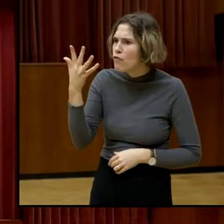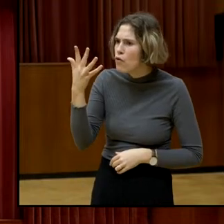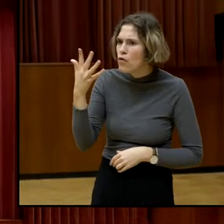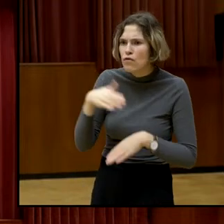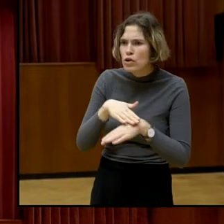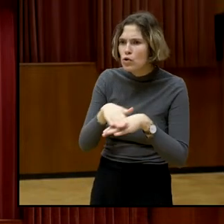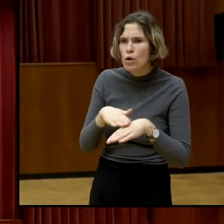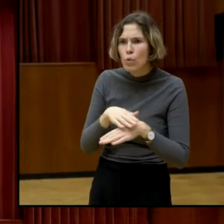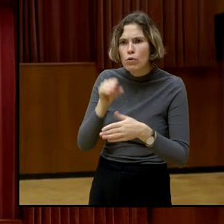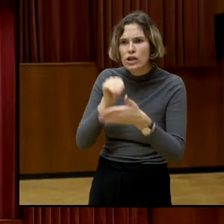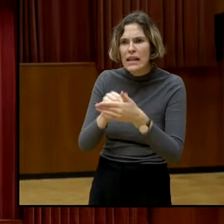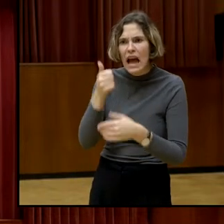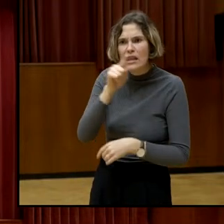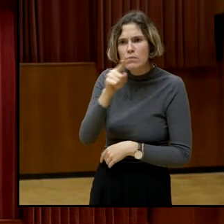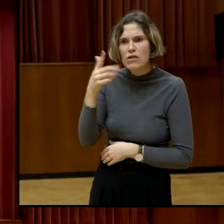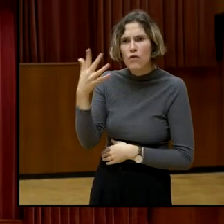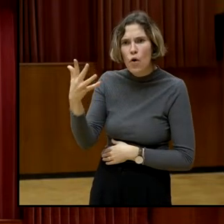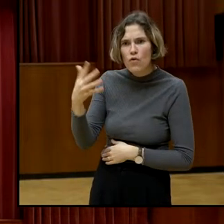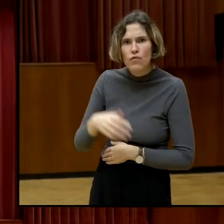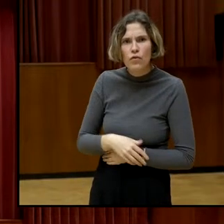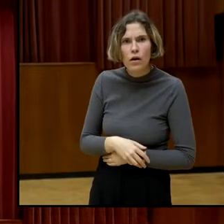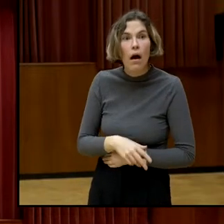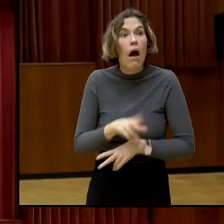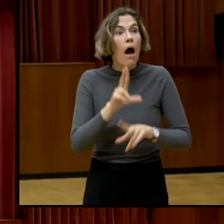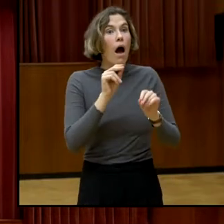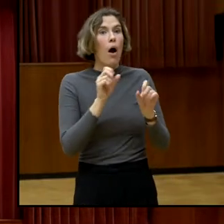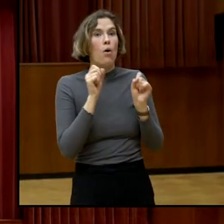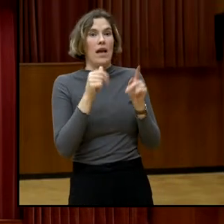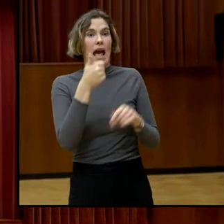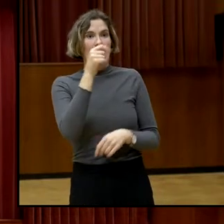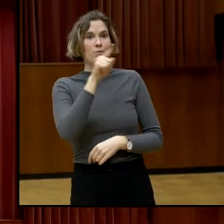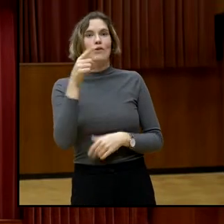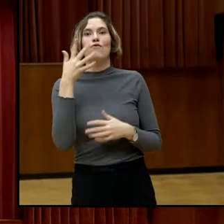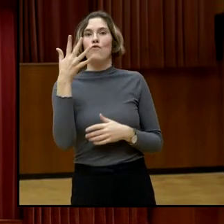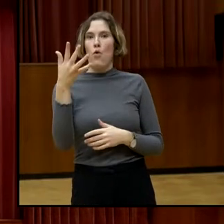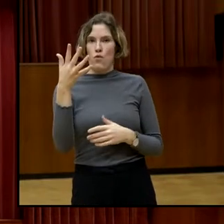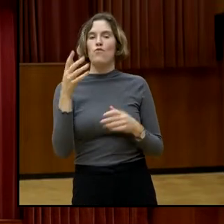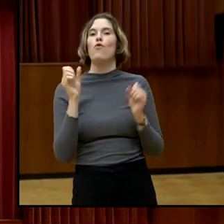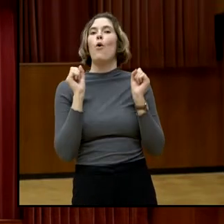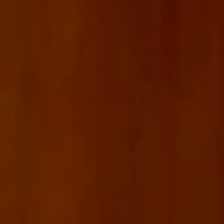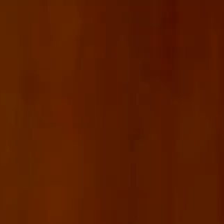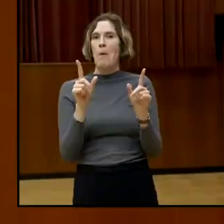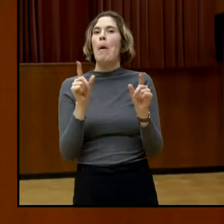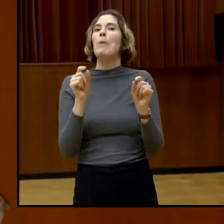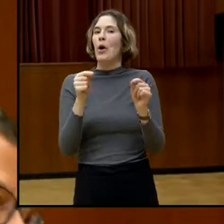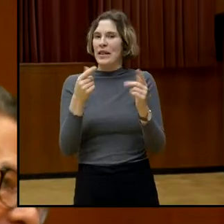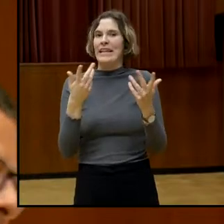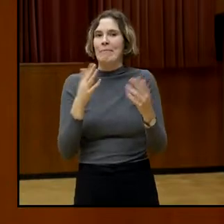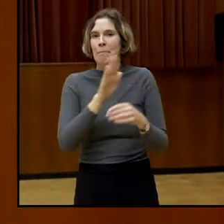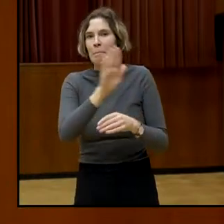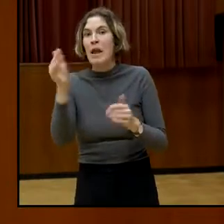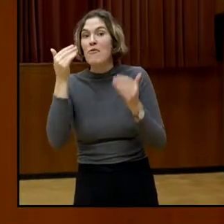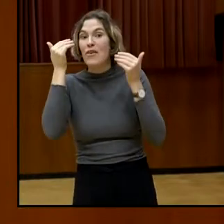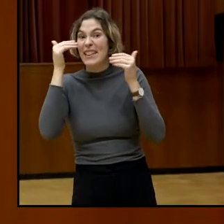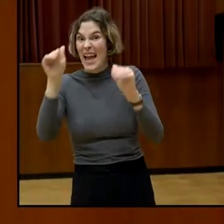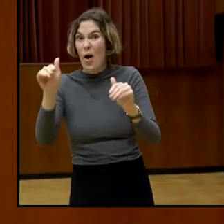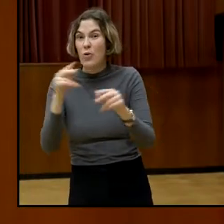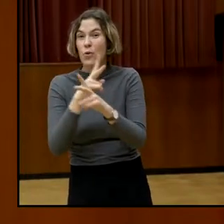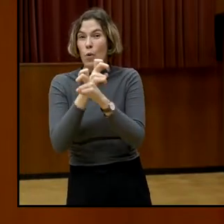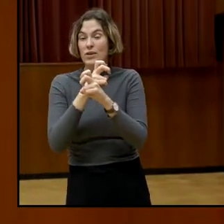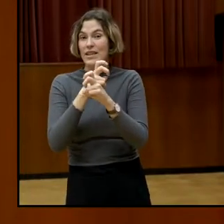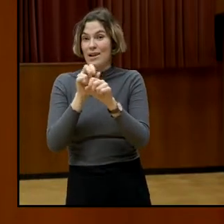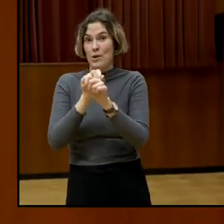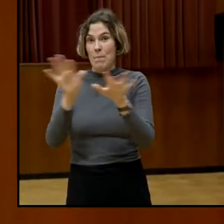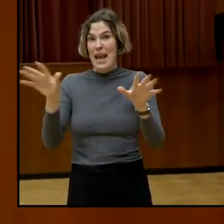1 bis 5? Okay. Auf einer Skala von 1 bis 5? Ist ganz egal. Also 1 ist